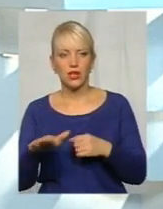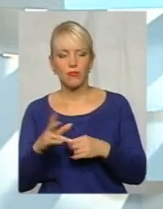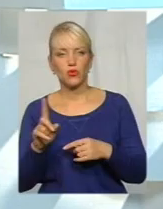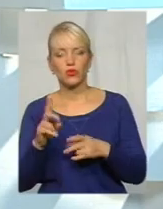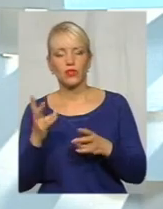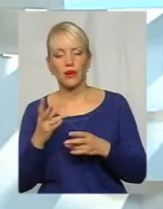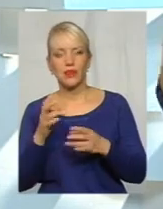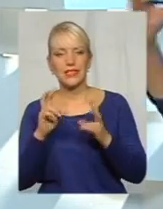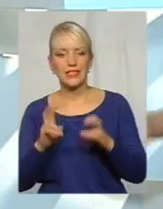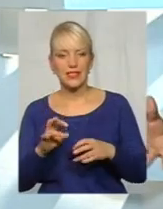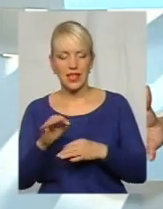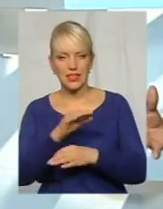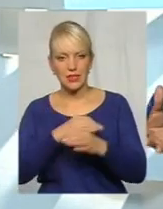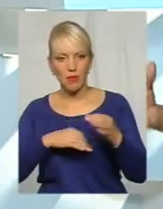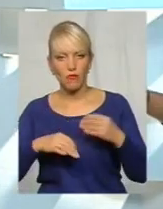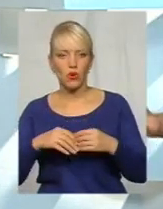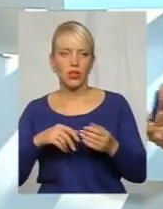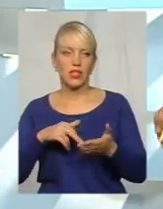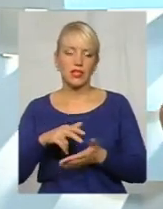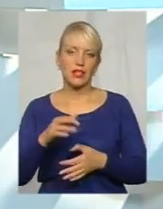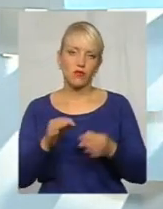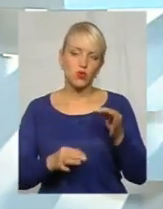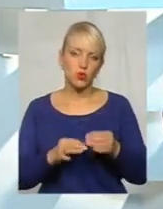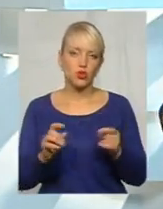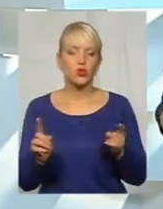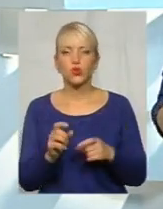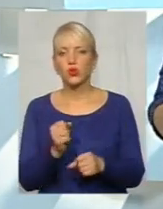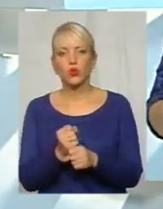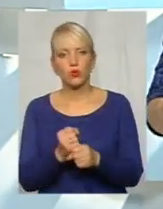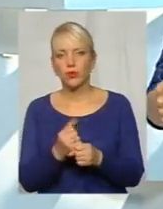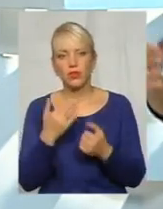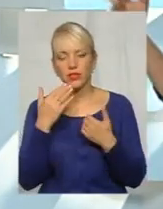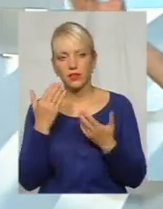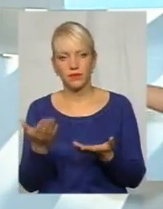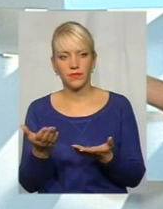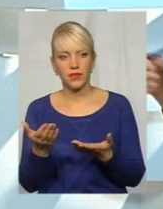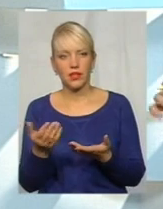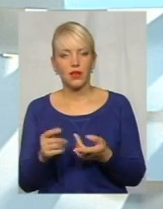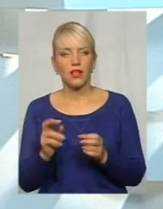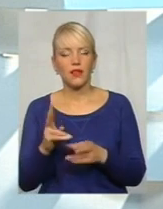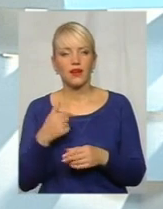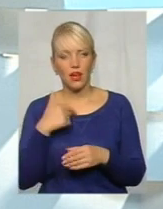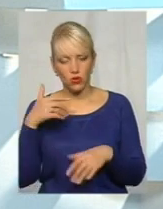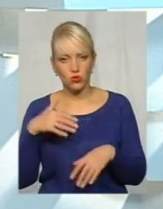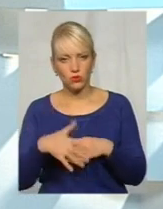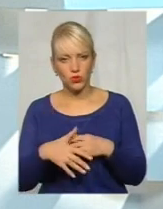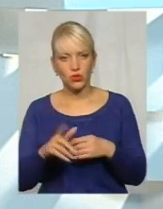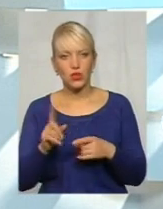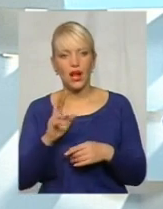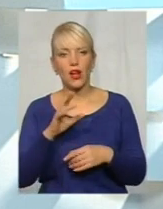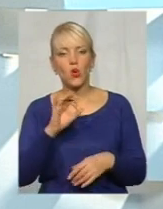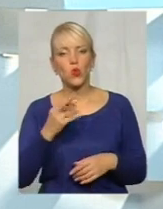переговорів, йти в суди, що робити? Тому що, я так розумію, як пані Юлія зазначила,